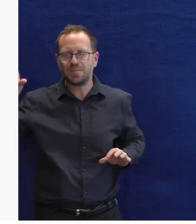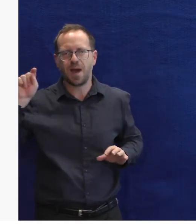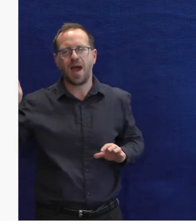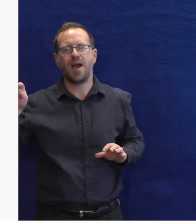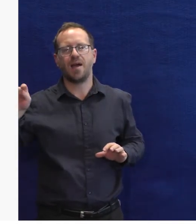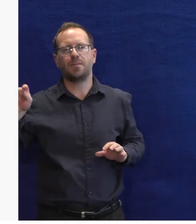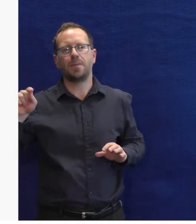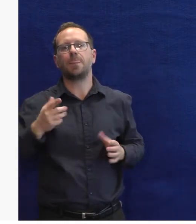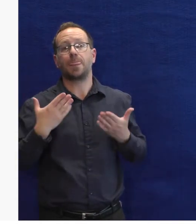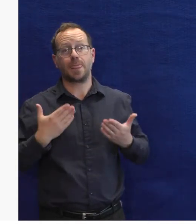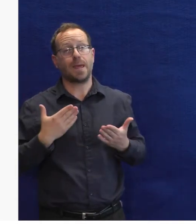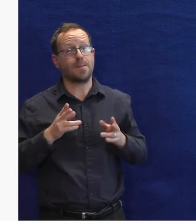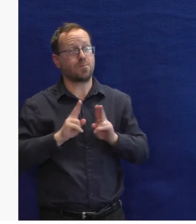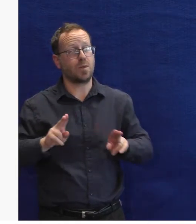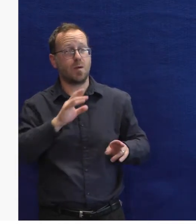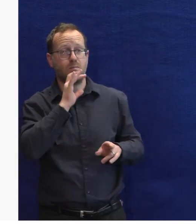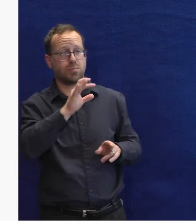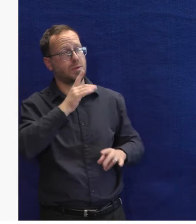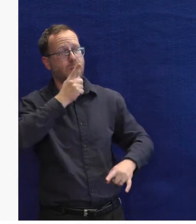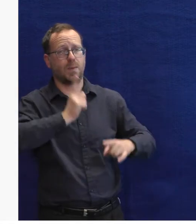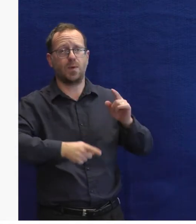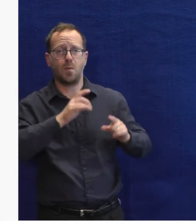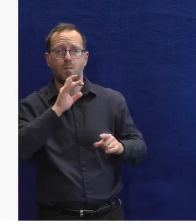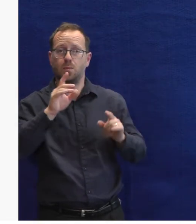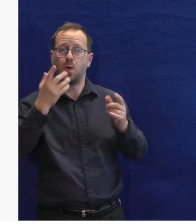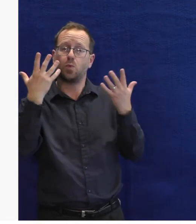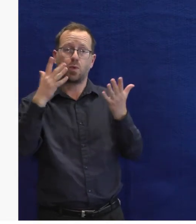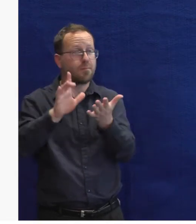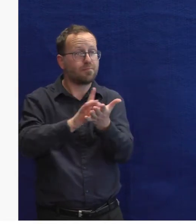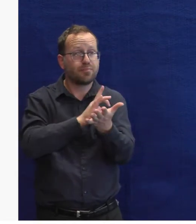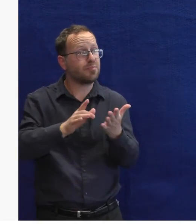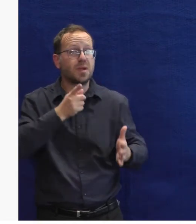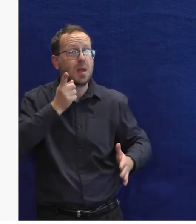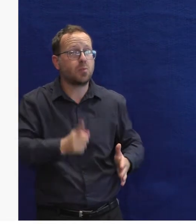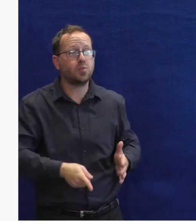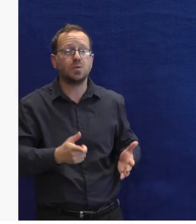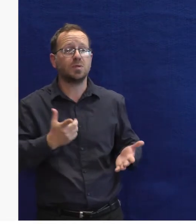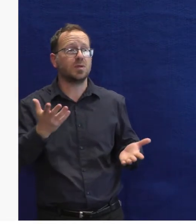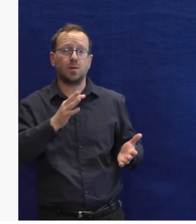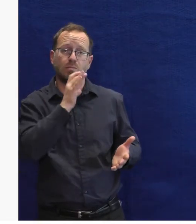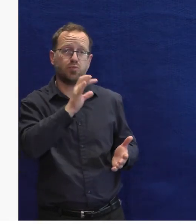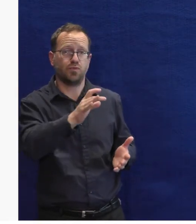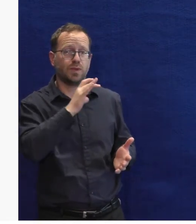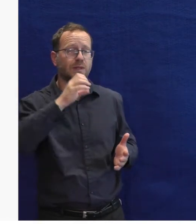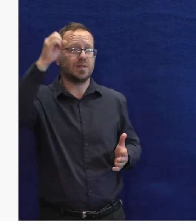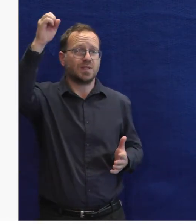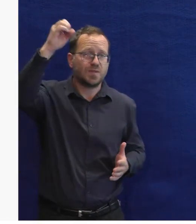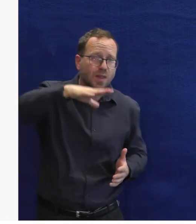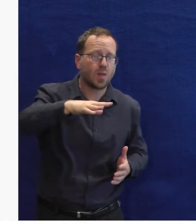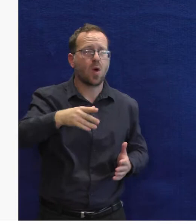se napojit na ně a dneska můžete hlasovými povely ovládat